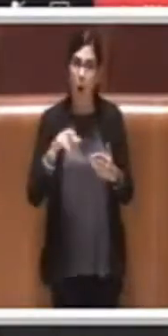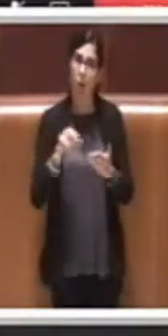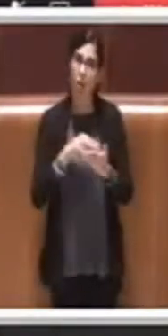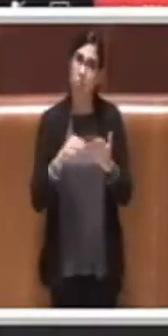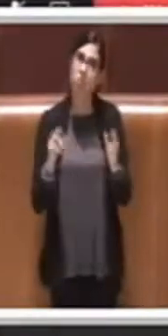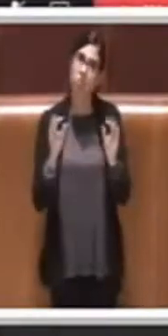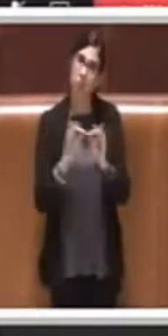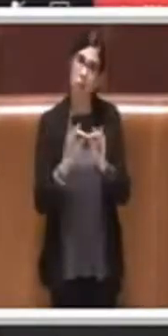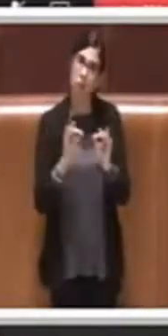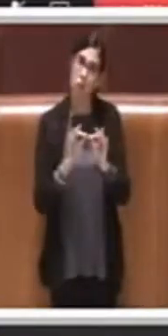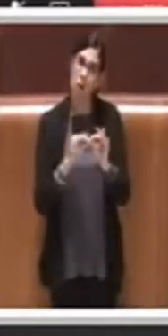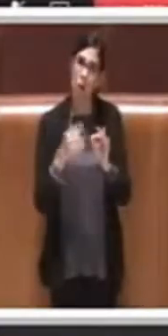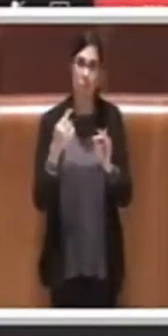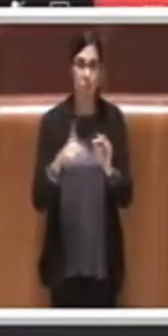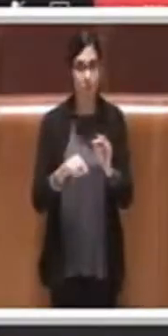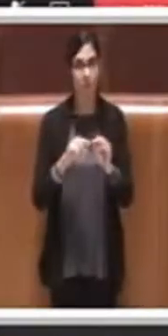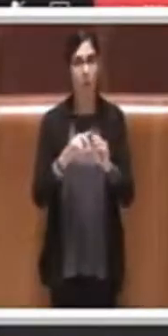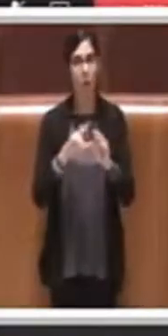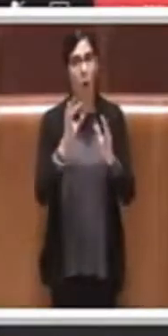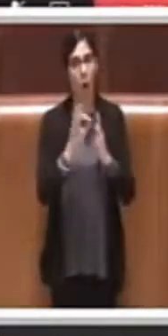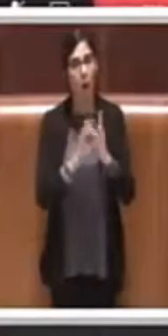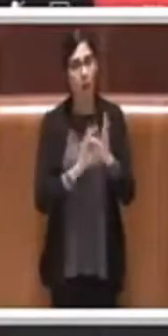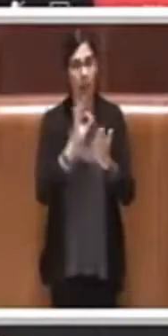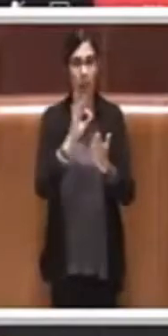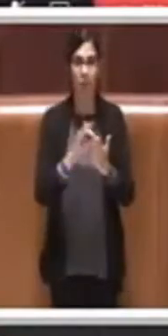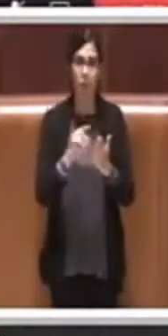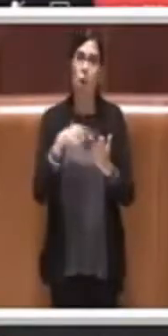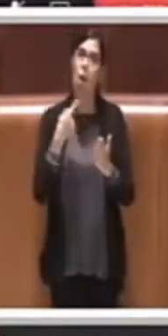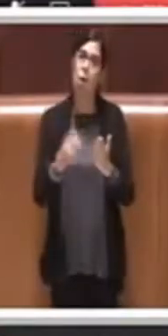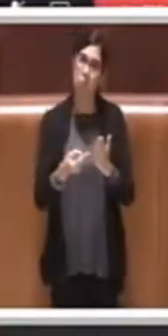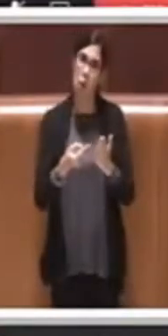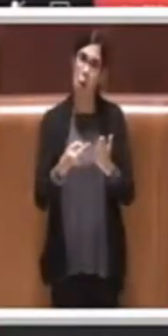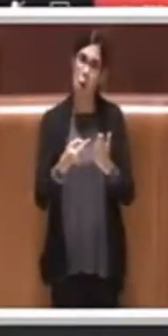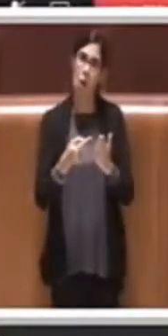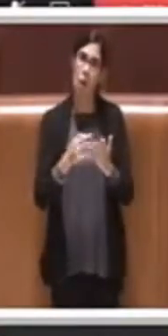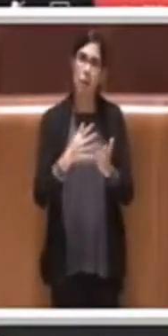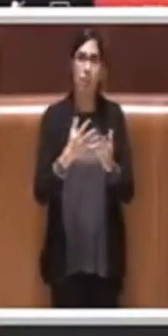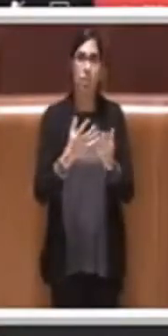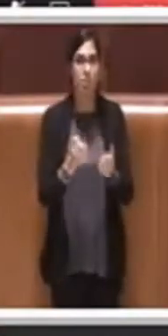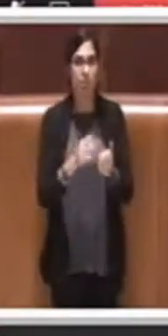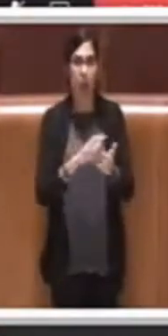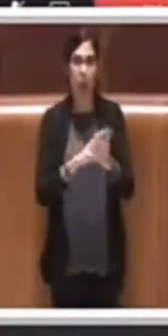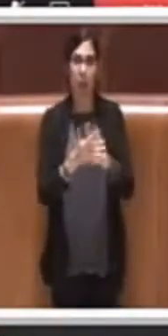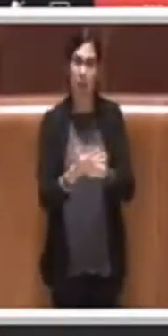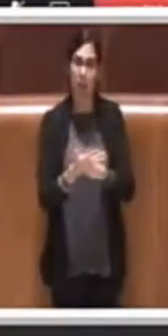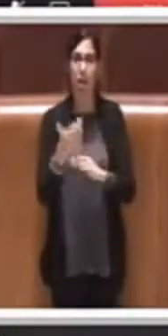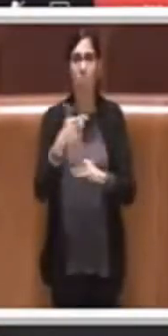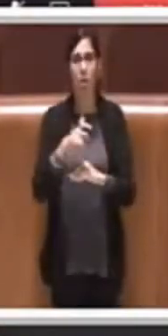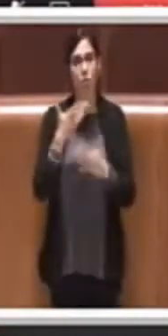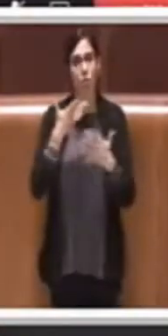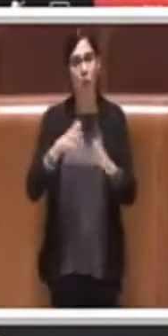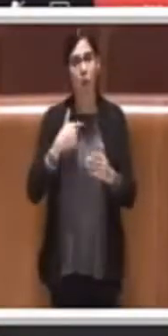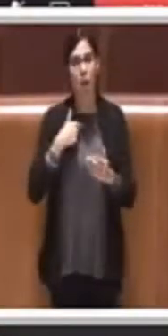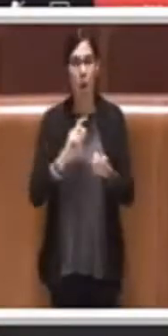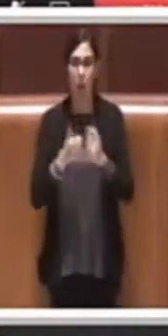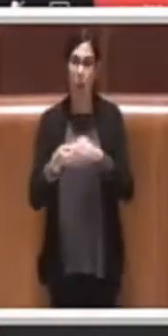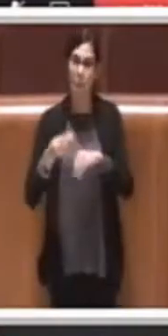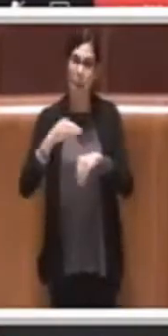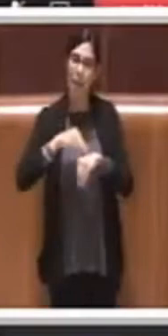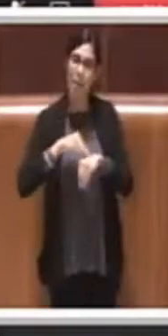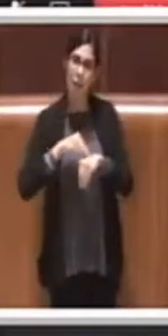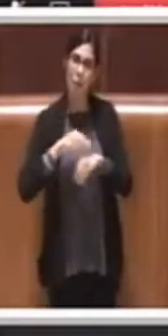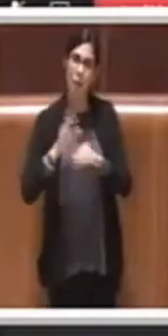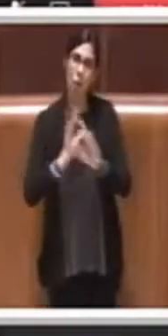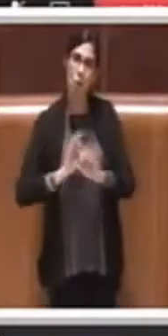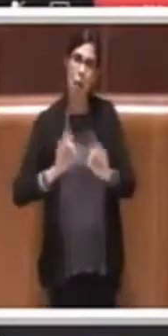sia a questo ordine del giorno e poi gli daremo completamento, poiché ho posto anche un emendamento alla delibera